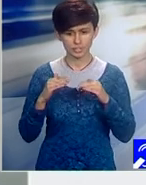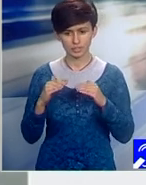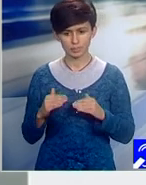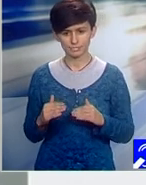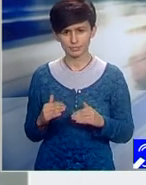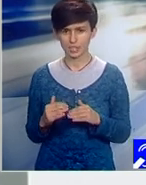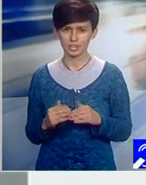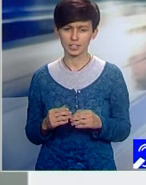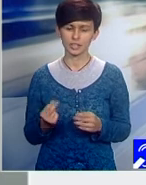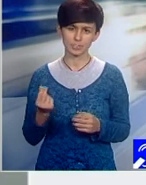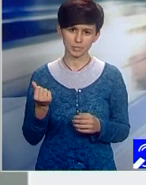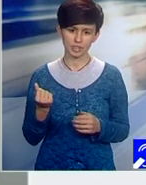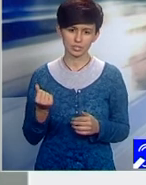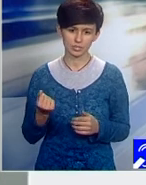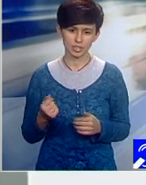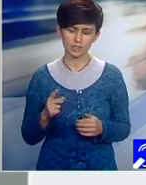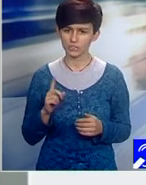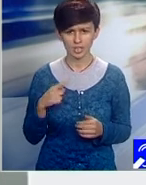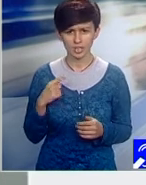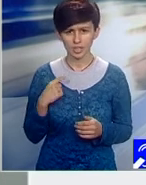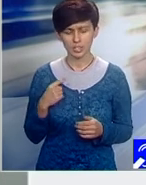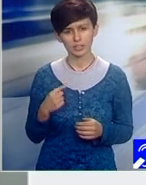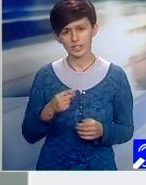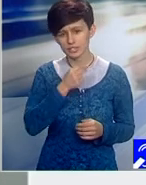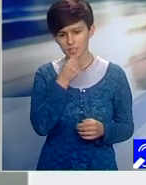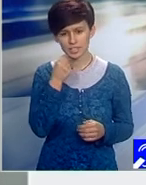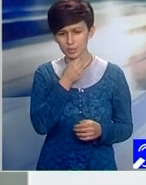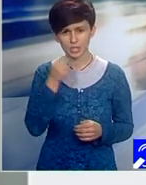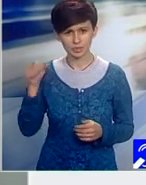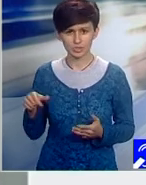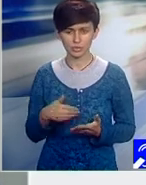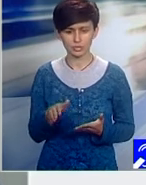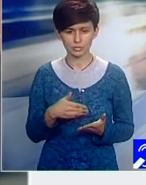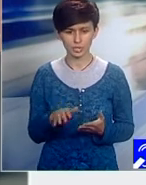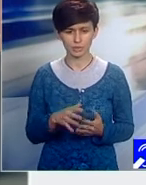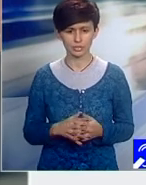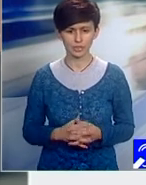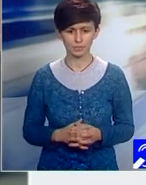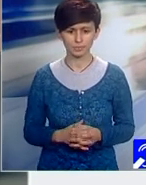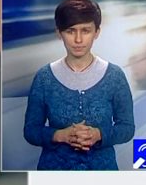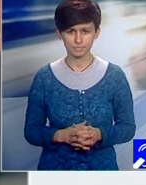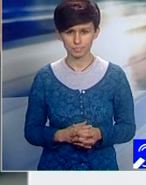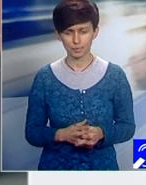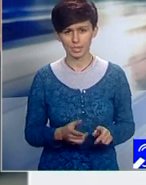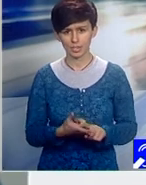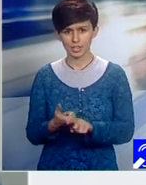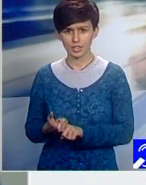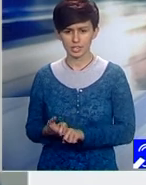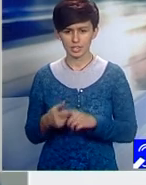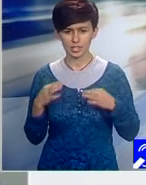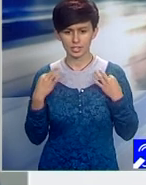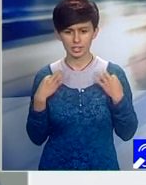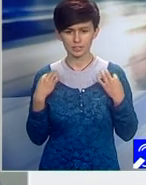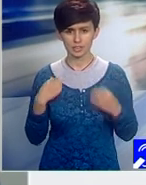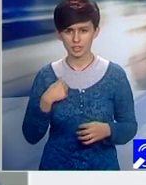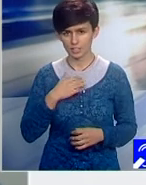dat, și atunci nu este în favoarea consumatorului. Așa este. Despre sănătate, țin să